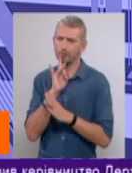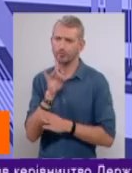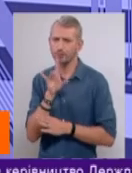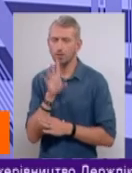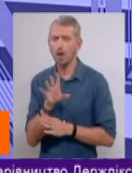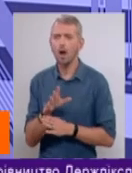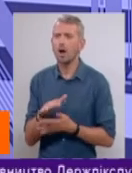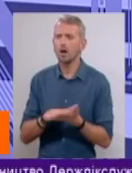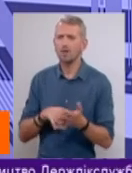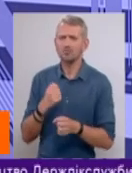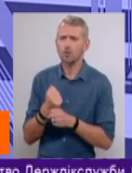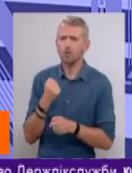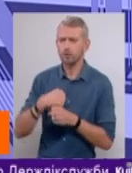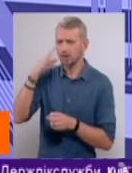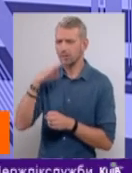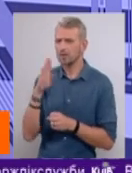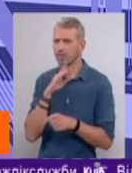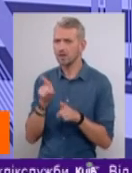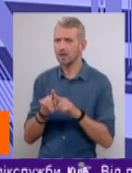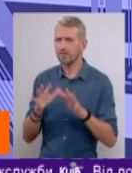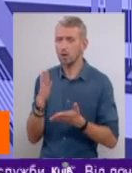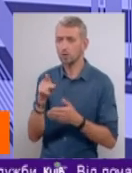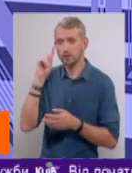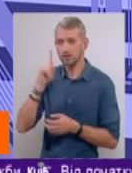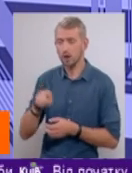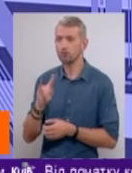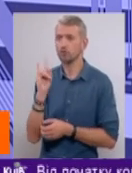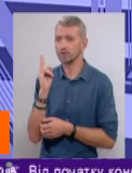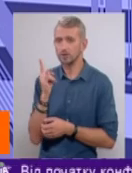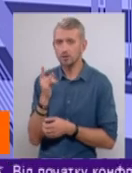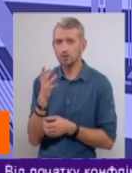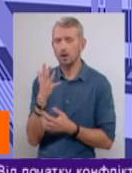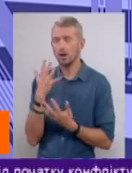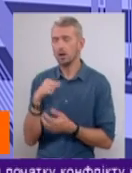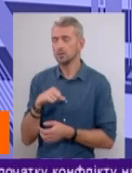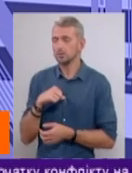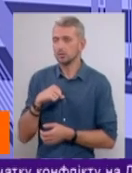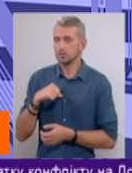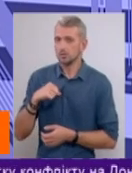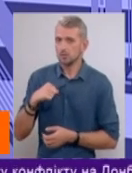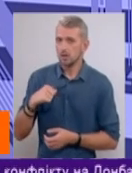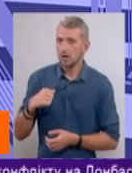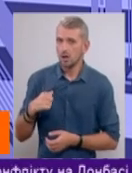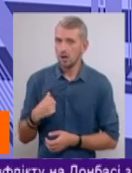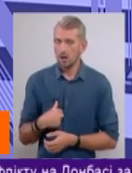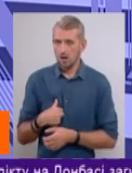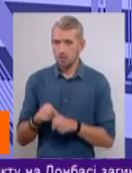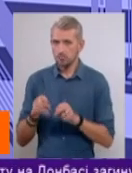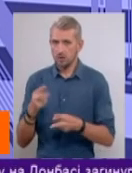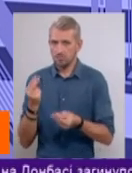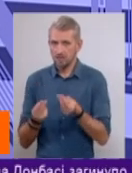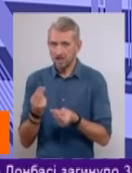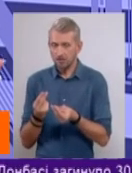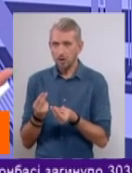що робити конкретно батькам в таких випадках? Якщо вони знають, що дитина захоплюється такими екстремальними смертельними іграми, і не